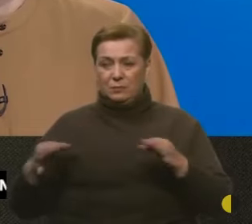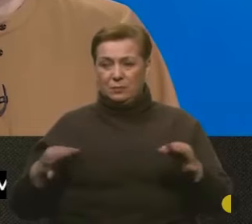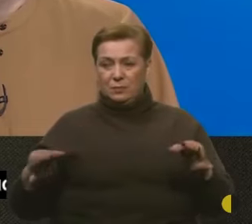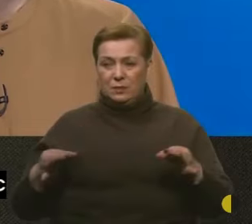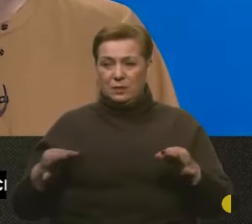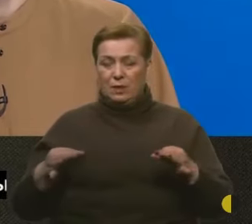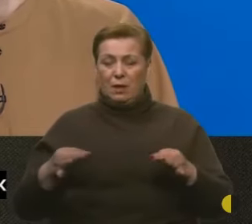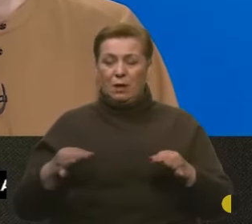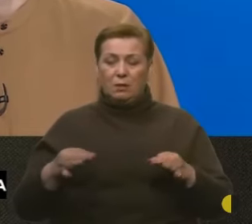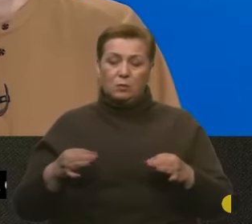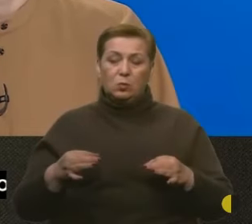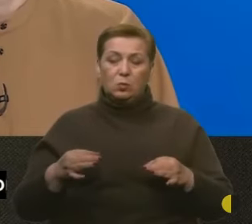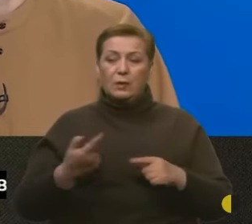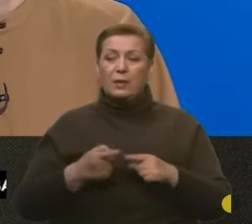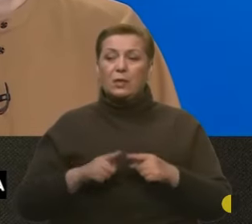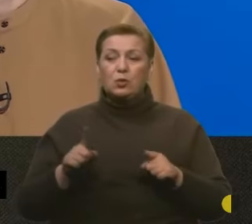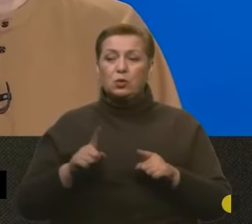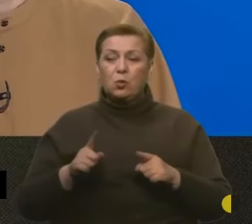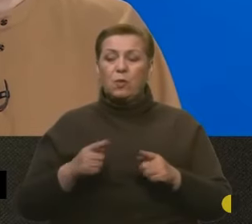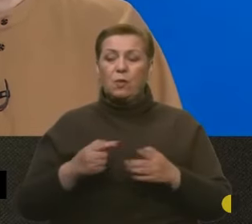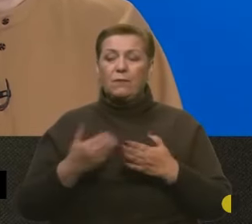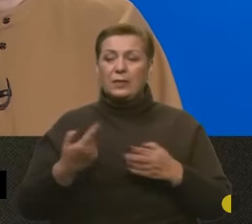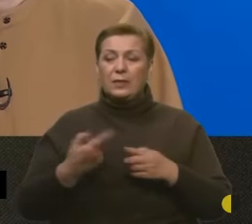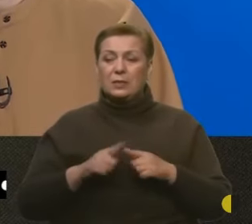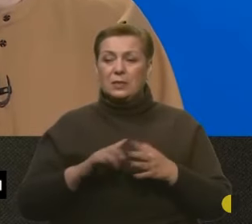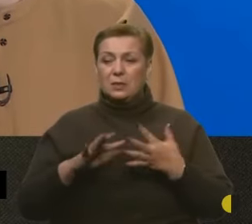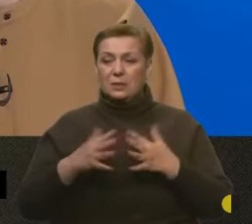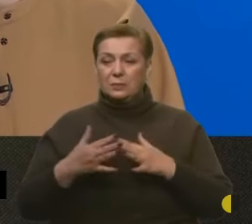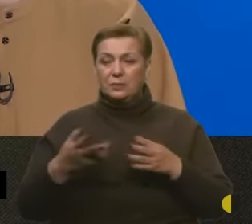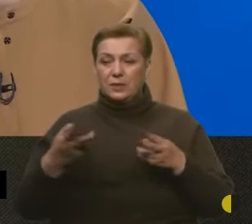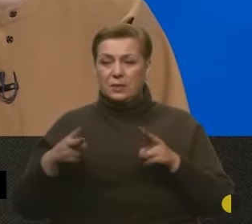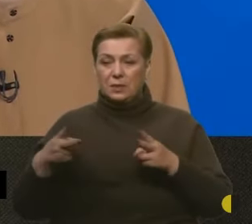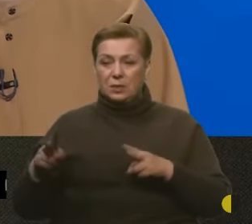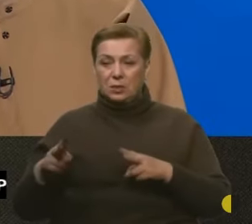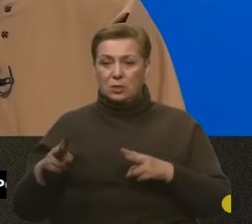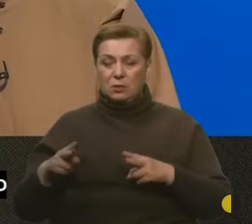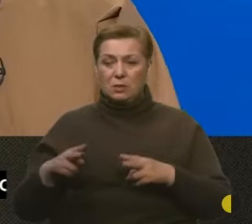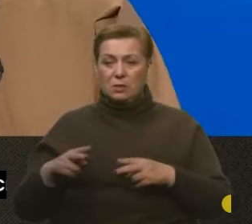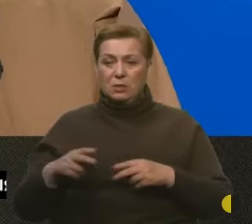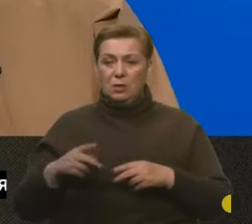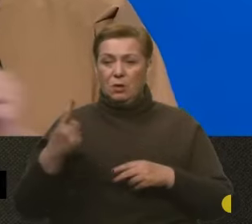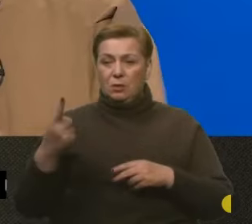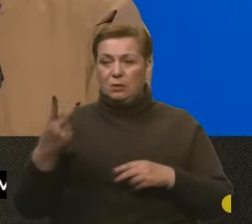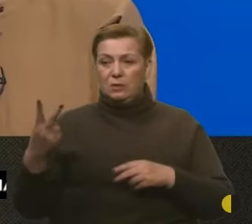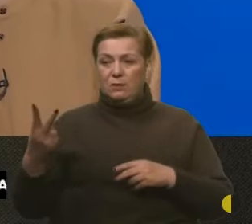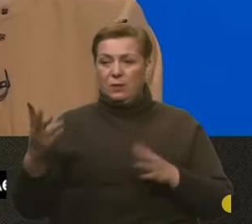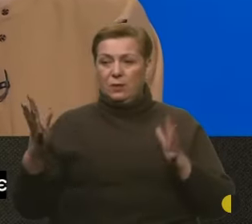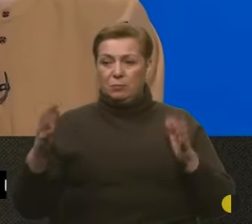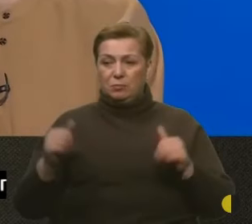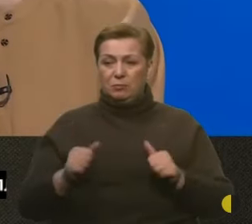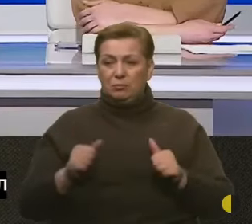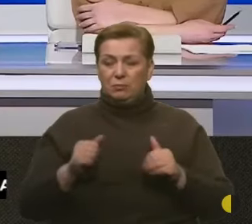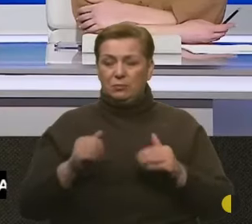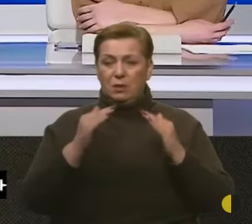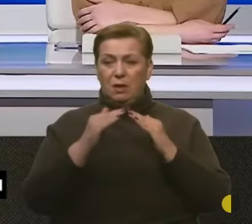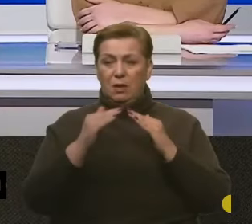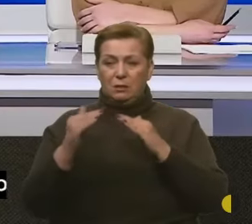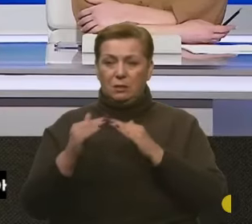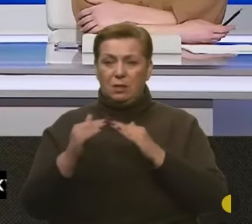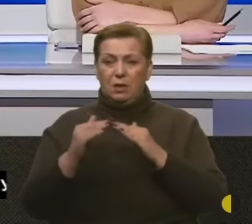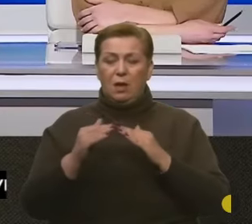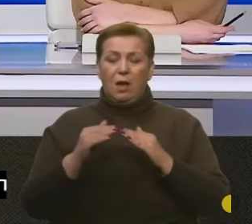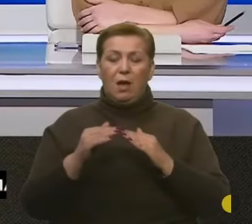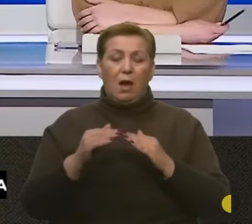залишилося. Ми маємо розуміти, що окрім назви і там пару розвалених хатів, нічого не залишилося. Вони намагаються